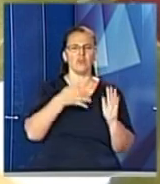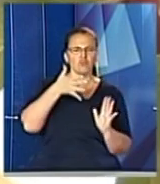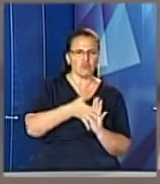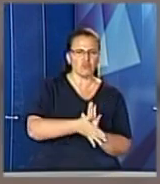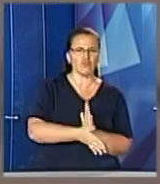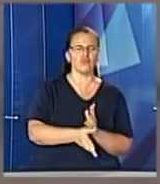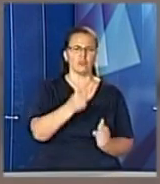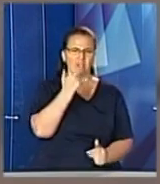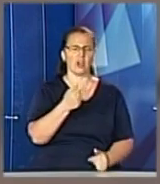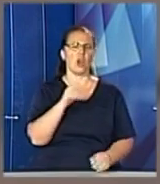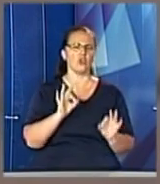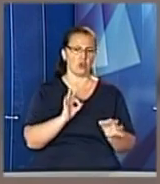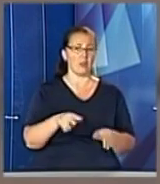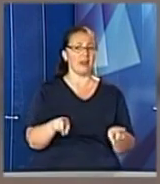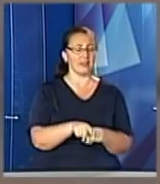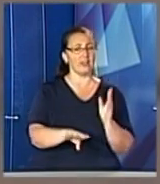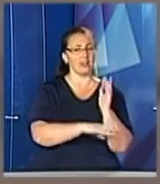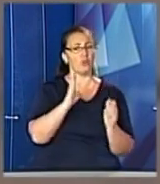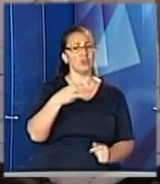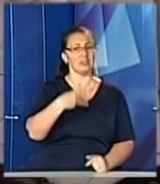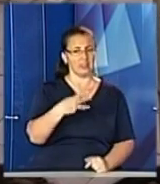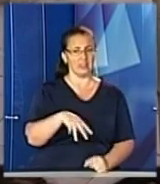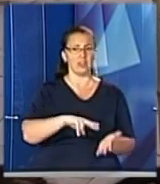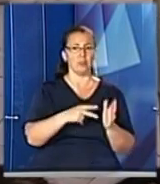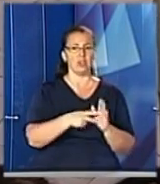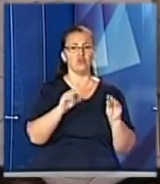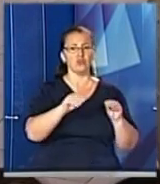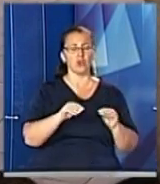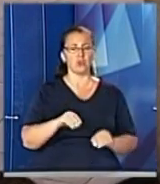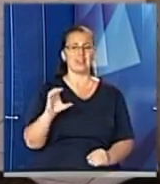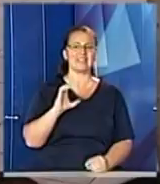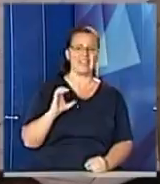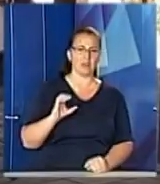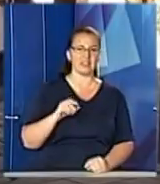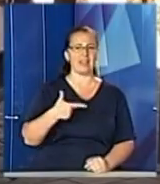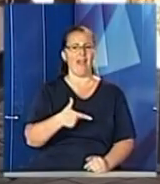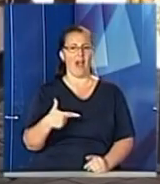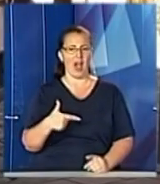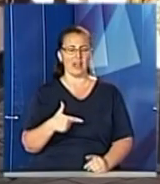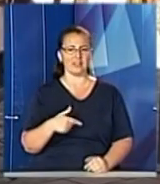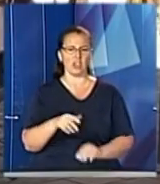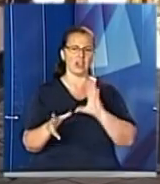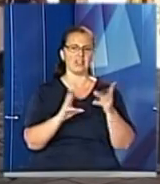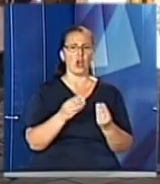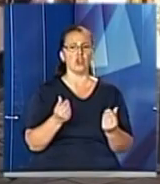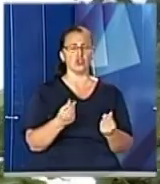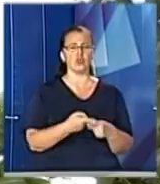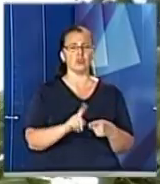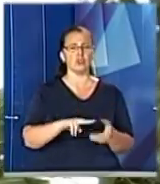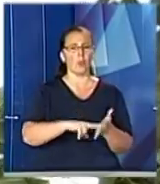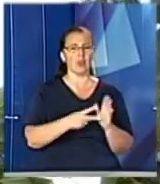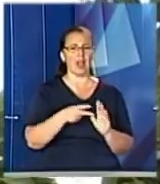Загалом таких насаджень буде 30. Їх планують висадити на вулицях Сербській та Галицькій. Загальна сума цього плану з